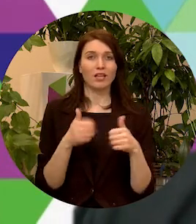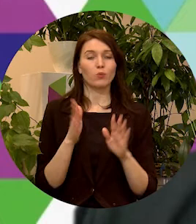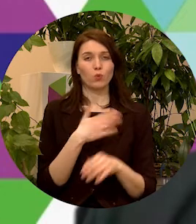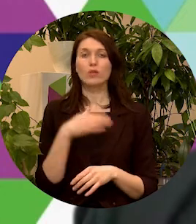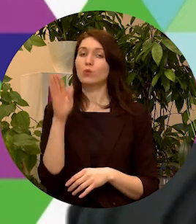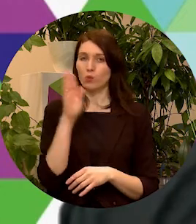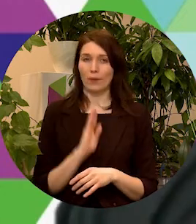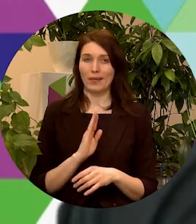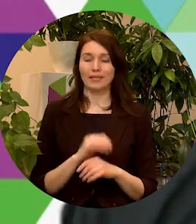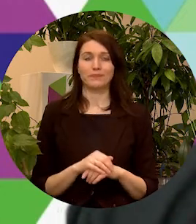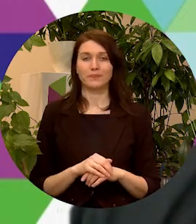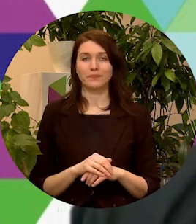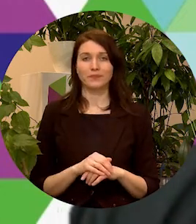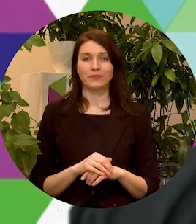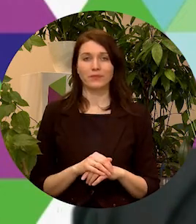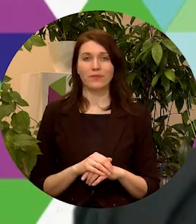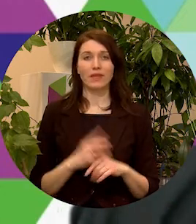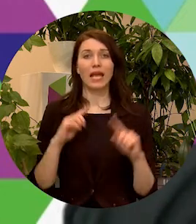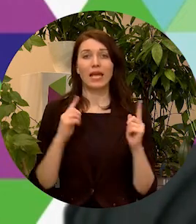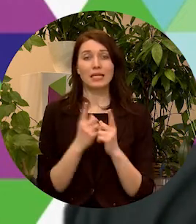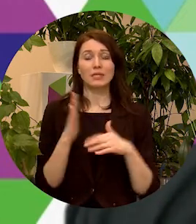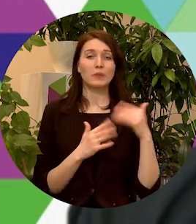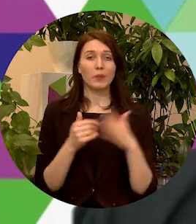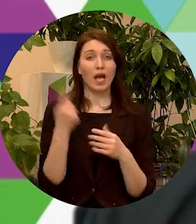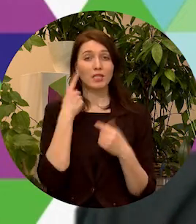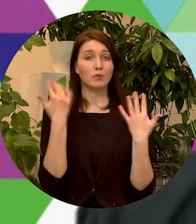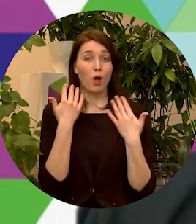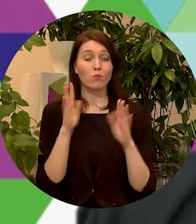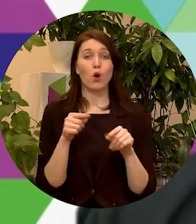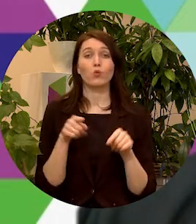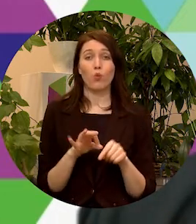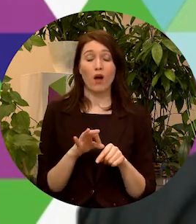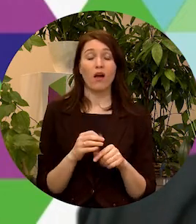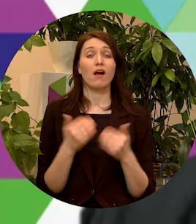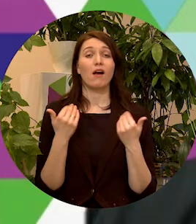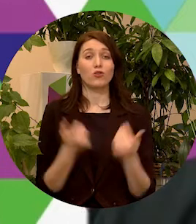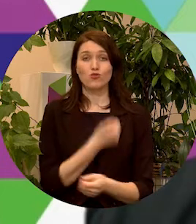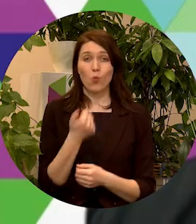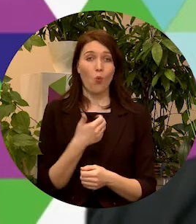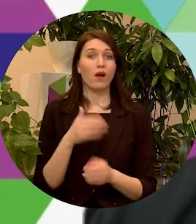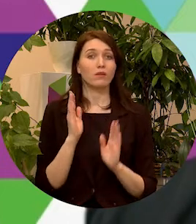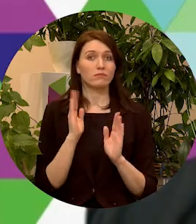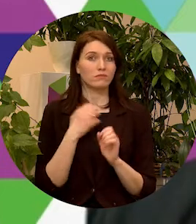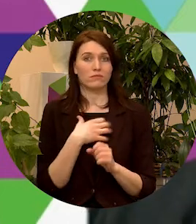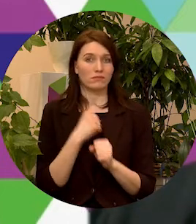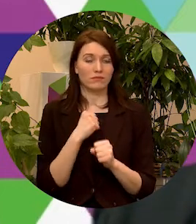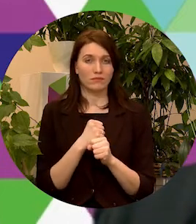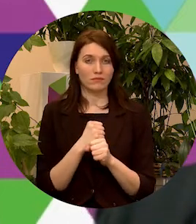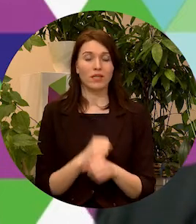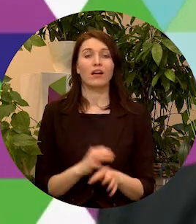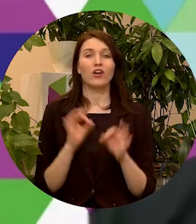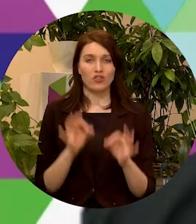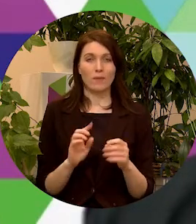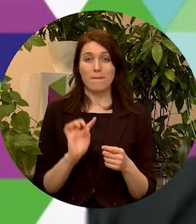nopietni. Un īsts praktisks padomus par to, ko šogad darīts, tad tas ir noteikti